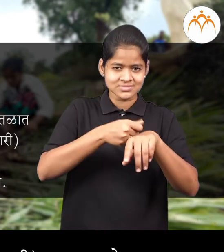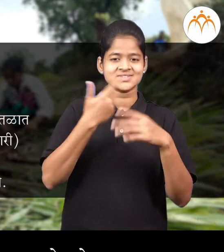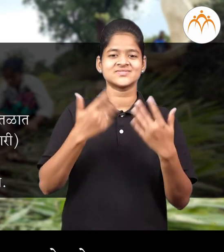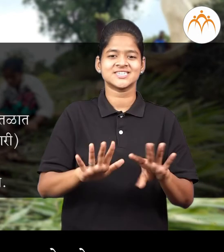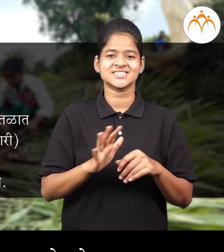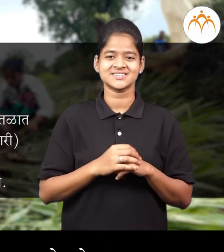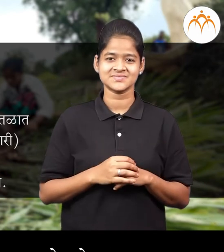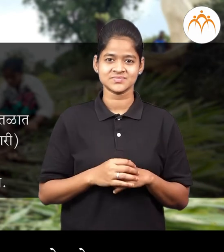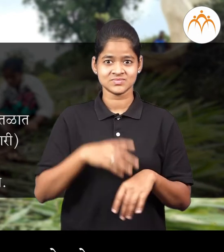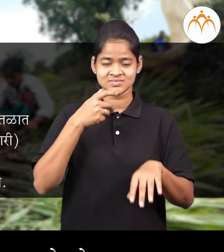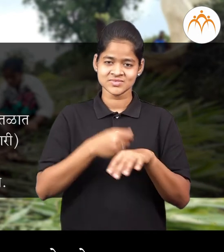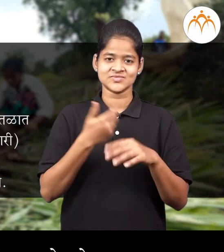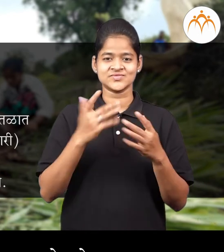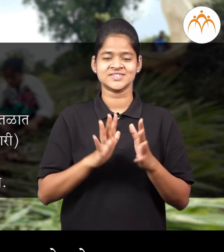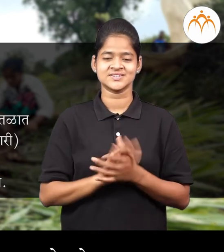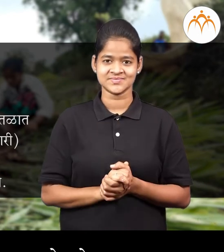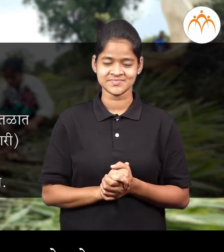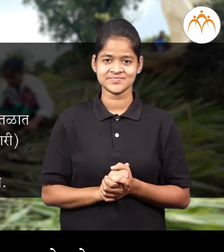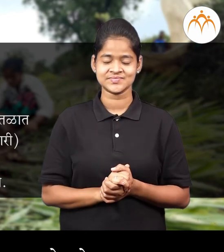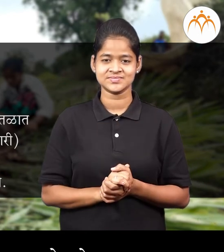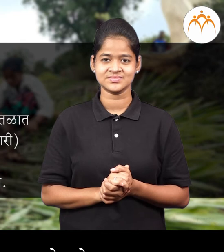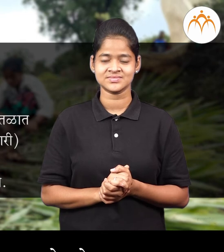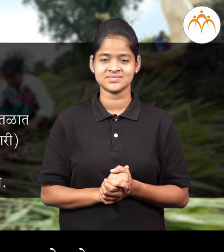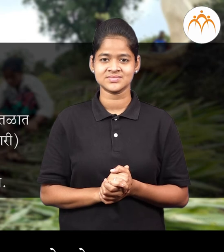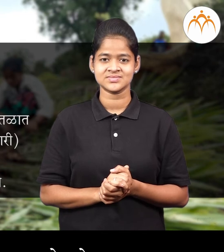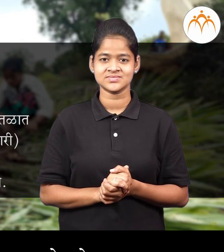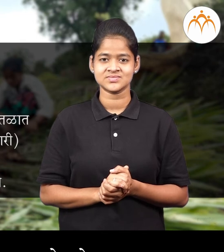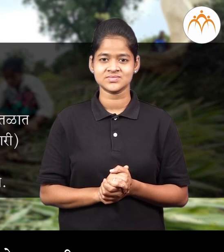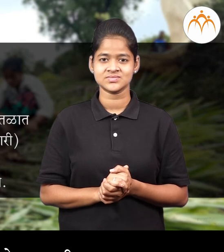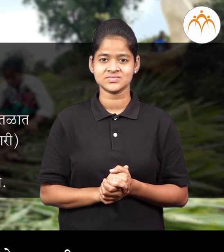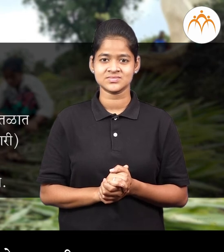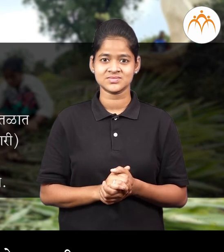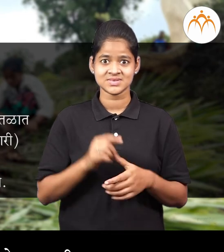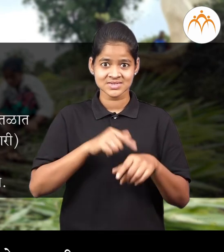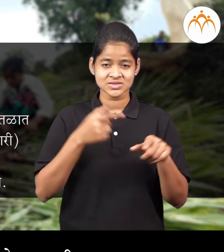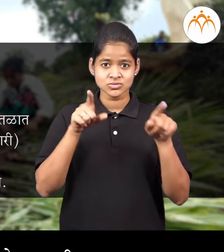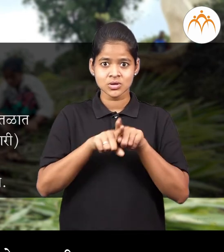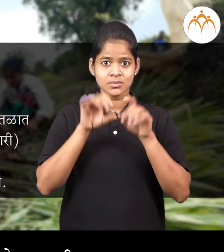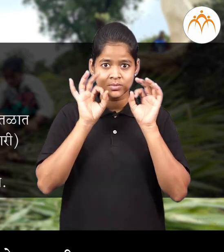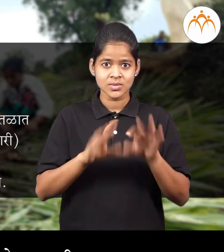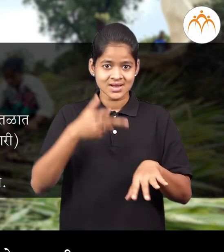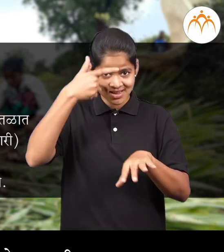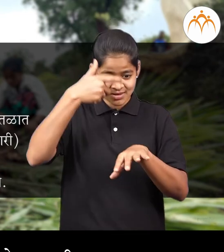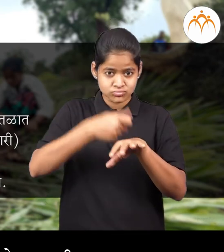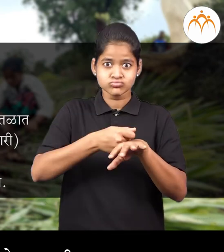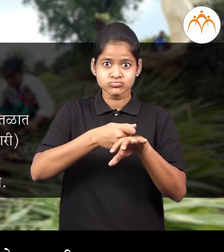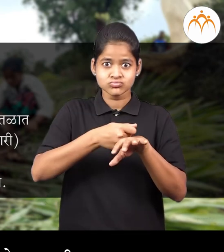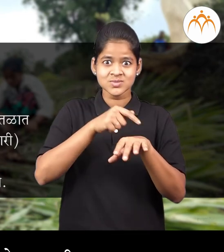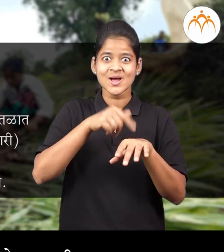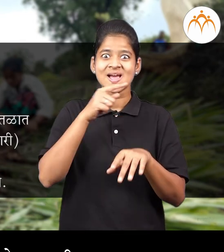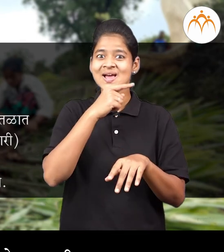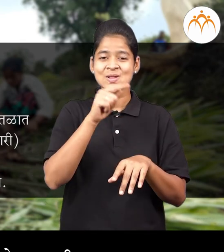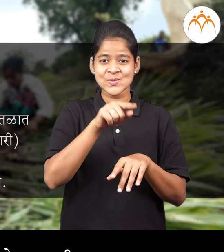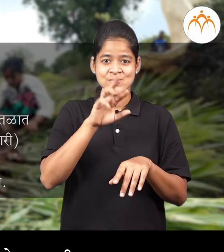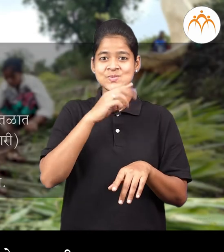या लशीचे इंजक्षन रमेशला टोचले लस वेडेवर मियाली महनून रमेशचा